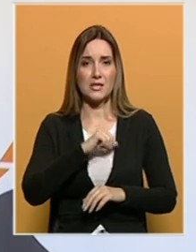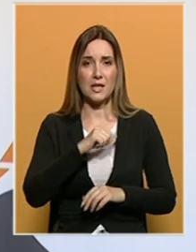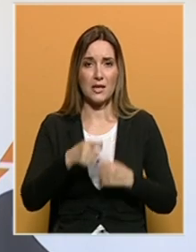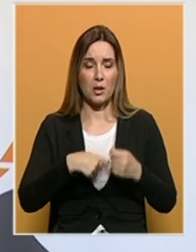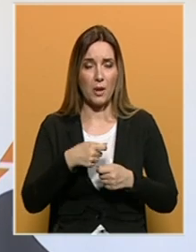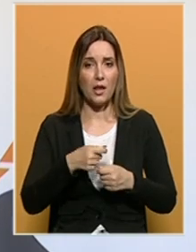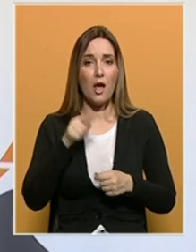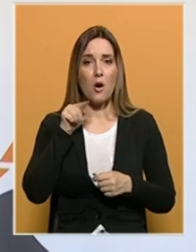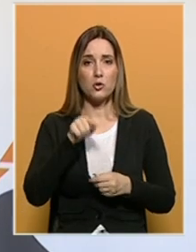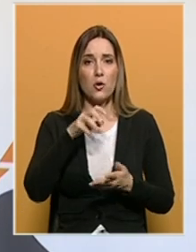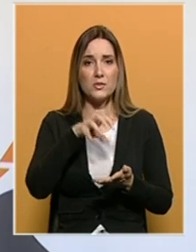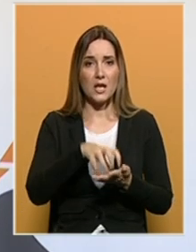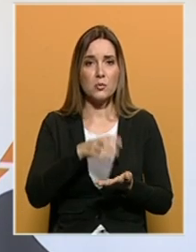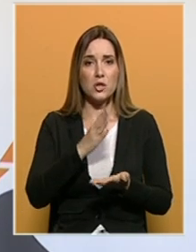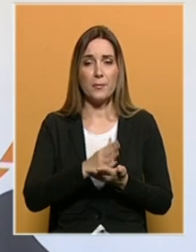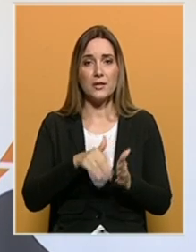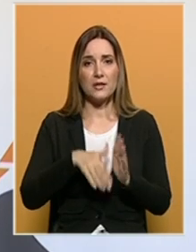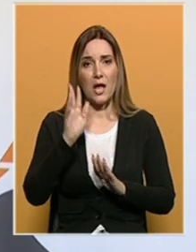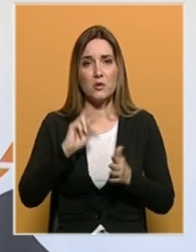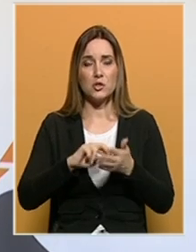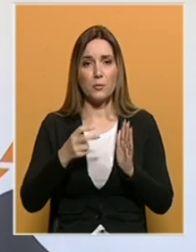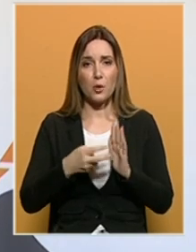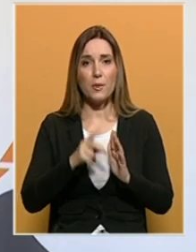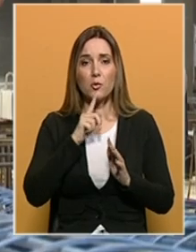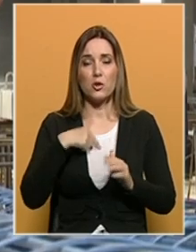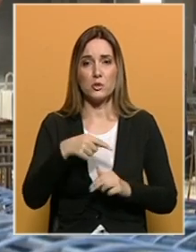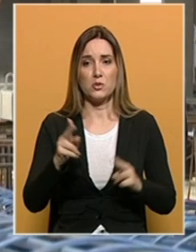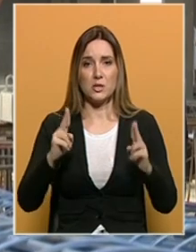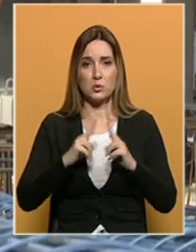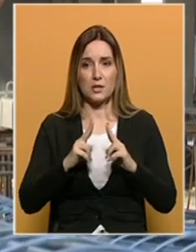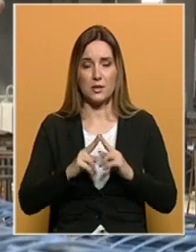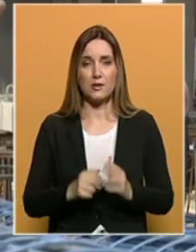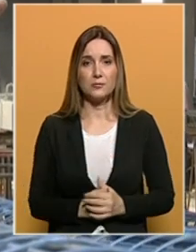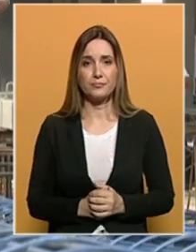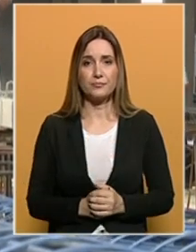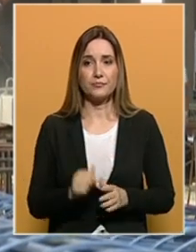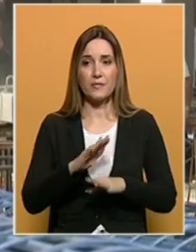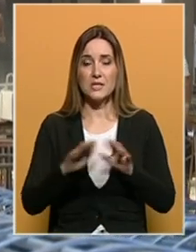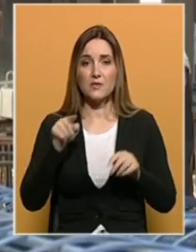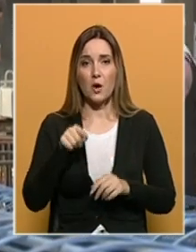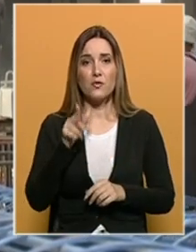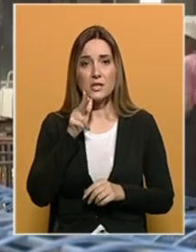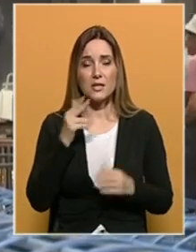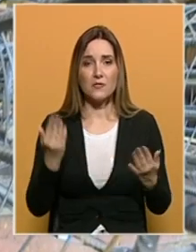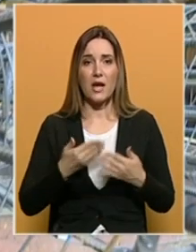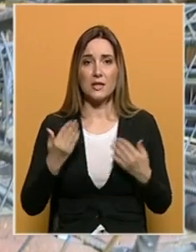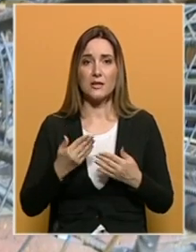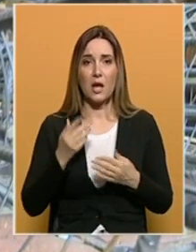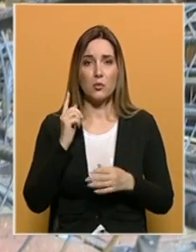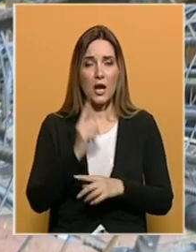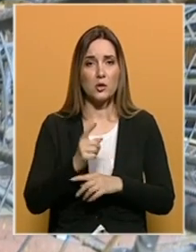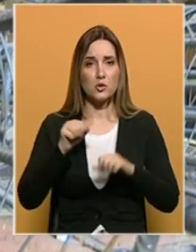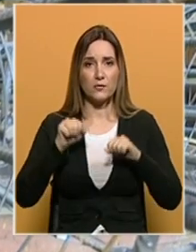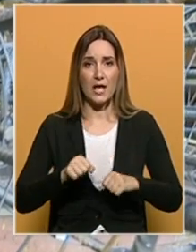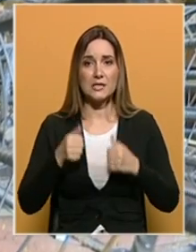će u tom segmentu biti sigurno najveći problem s kojima ćemo se mi susretati. Sve ovo zahtjeva hitnu reakciju vlasti.